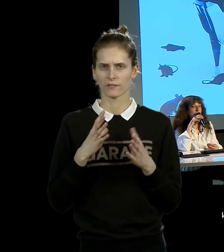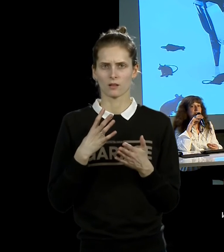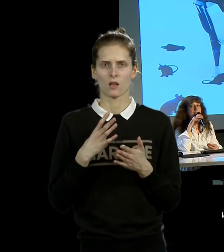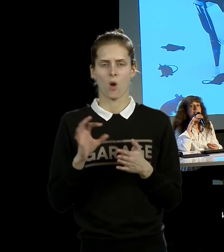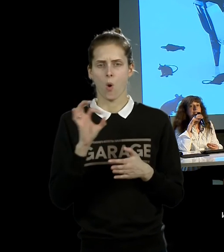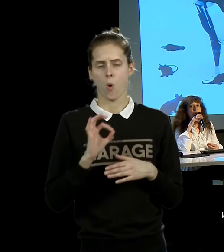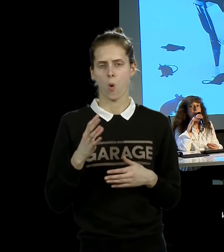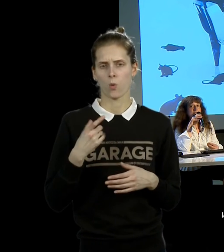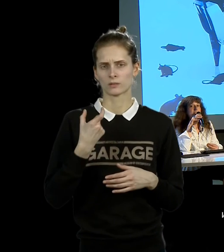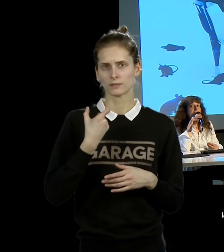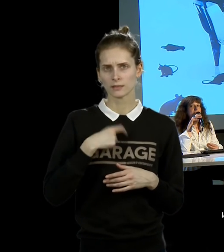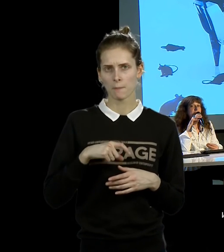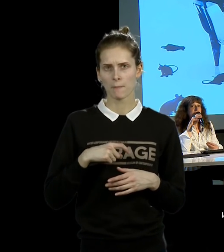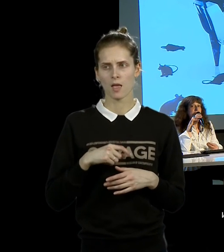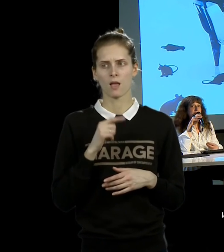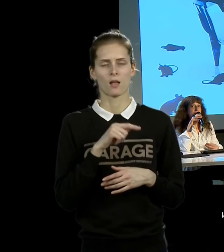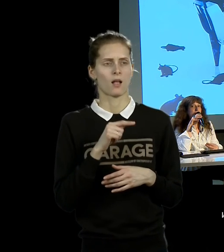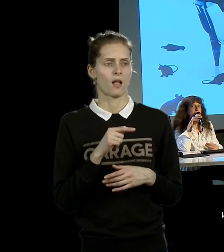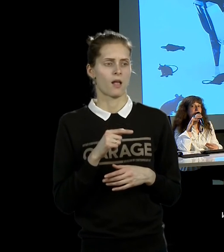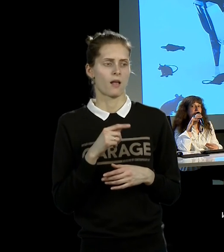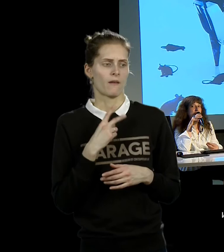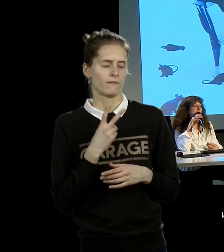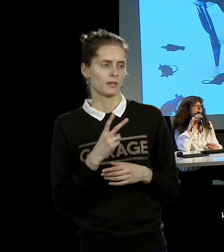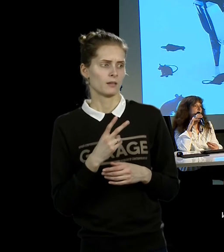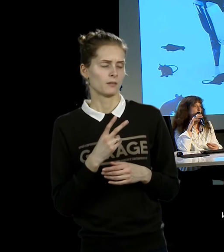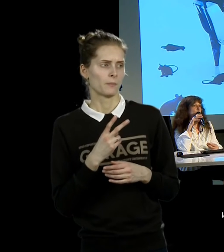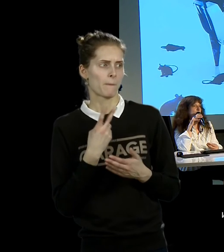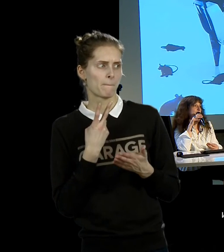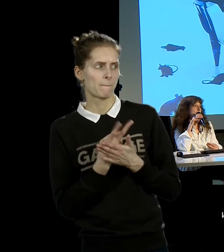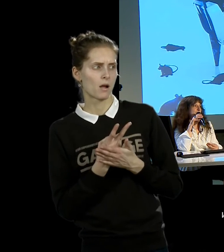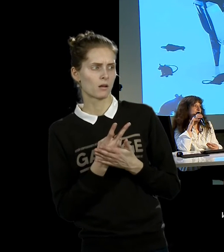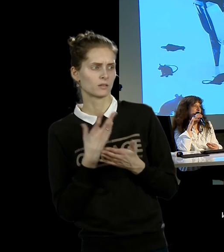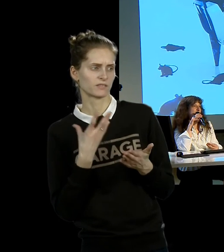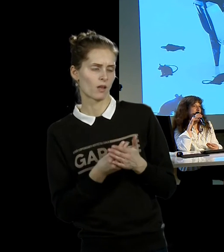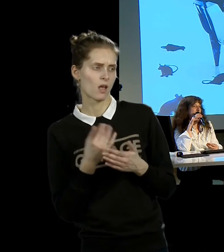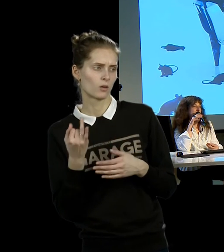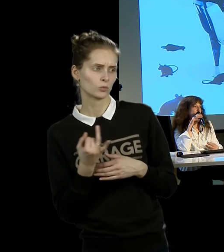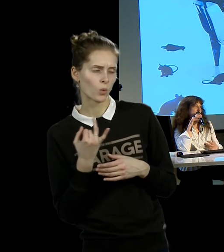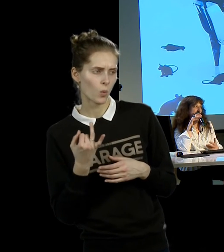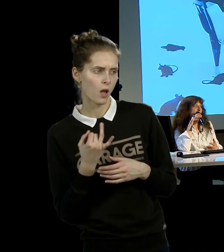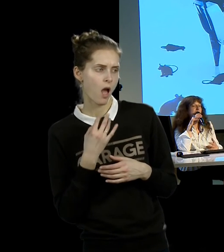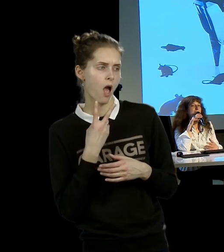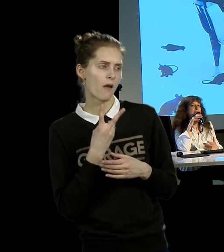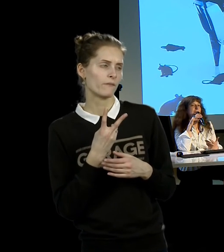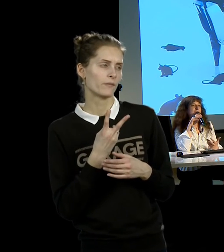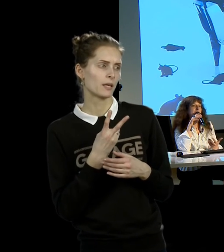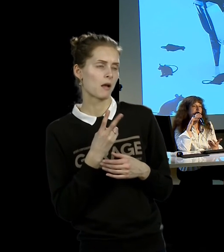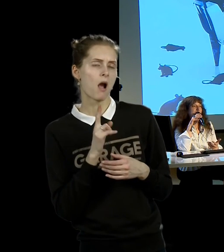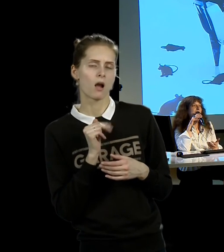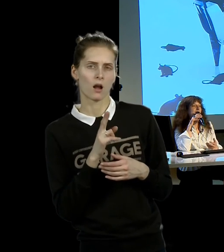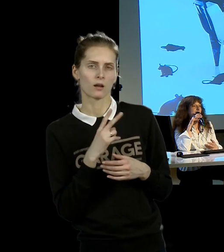перформансы, но проигрывает их в ряде таком нарочито-гламурном. Очень красивая